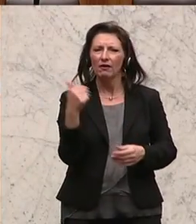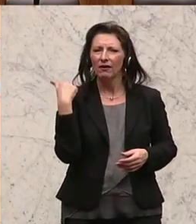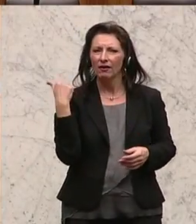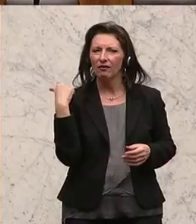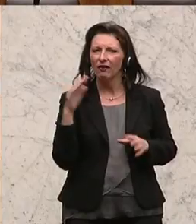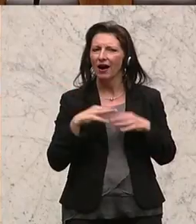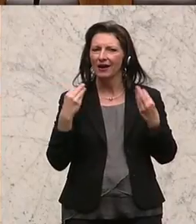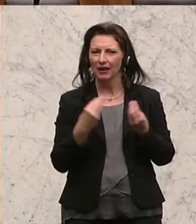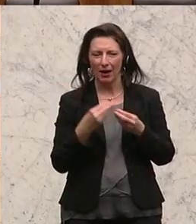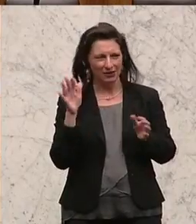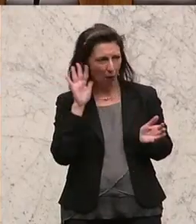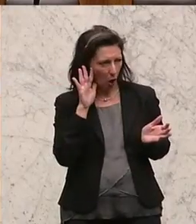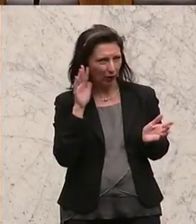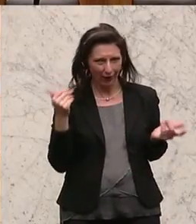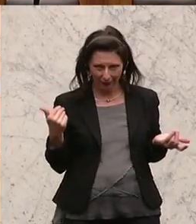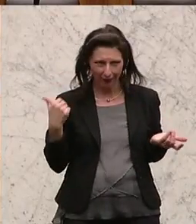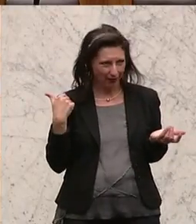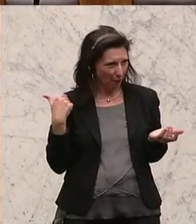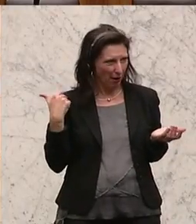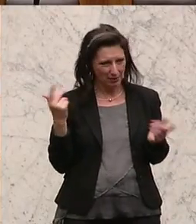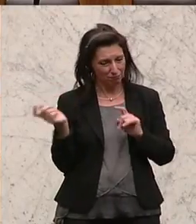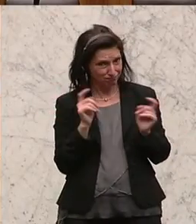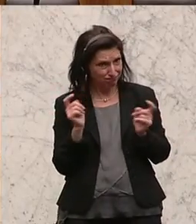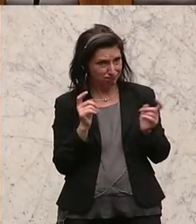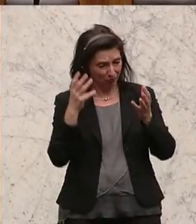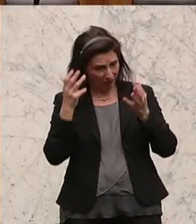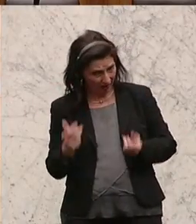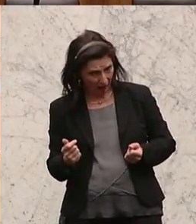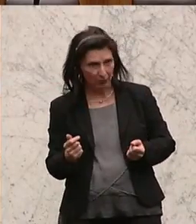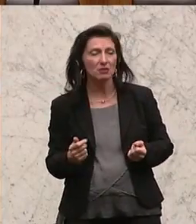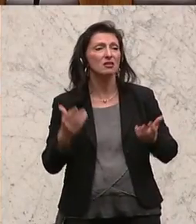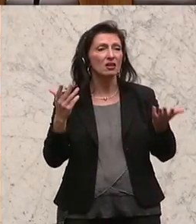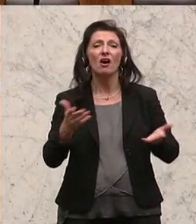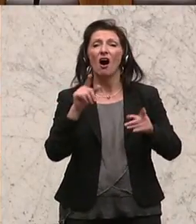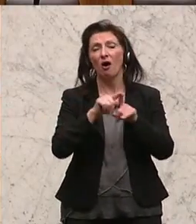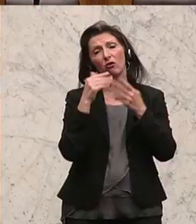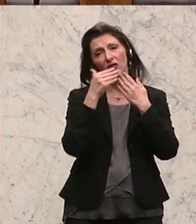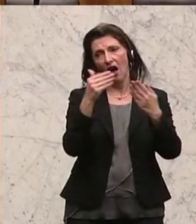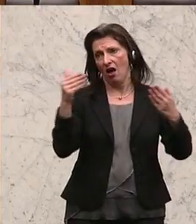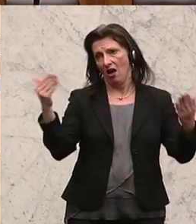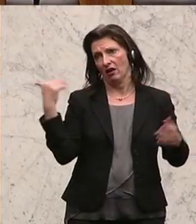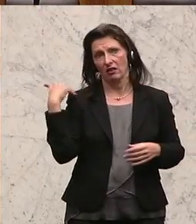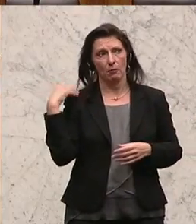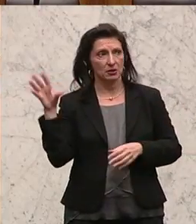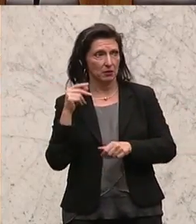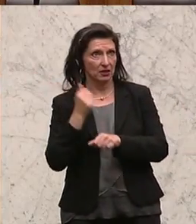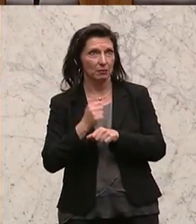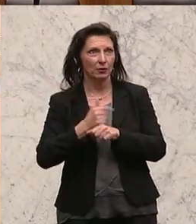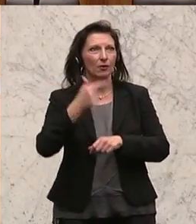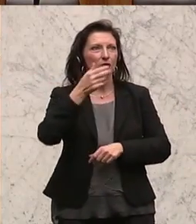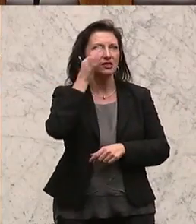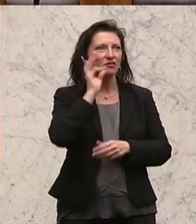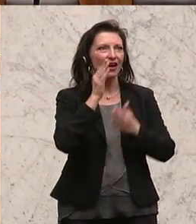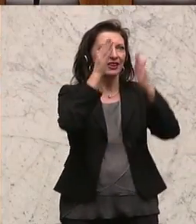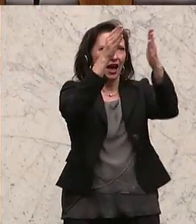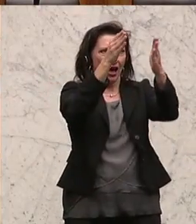die Würde des Menschen am Ende des Lebens erarbeitet haben. Und ich möchte mich dabei allen bedanken, die dazu beigetragen haben und auch den zwei Damen, die oben sitzen, die